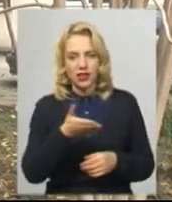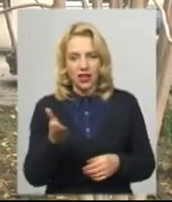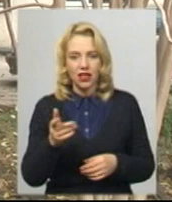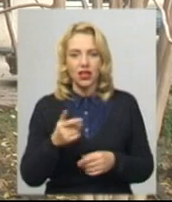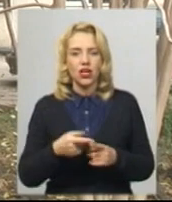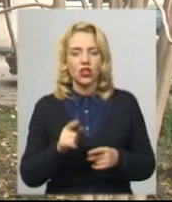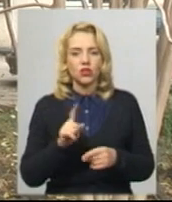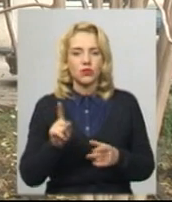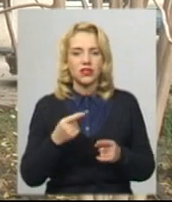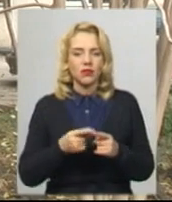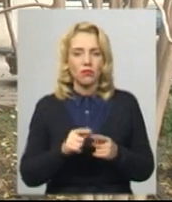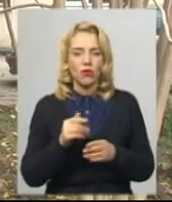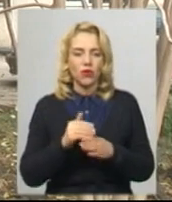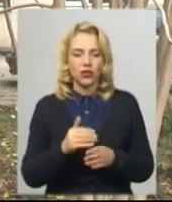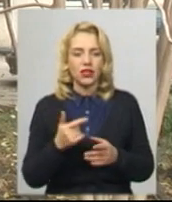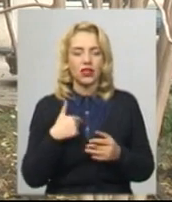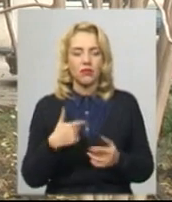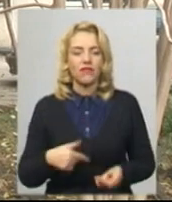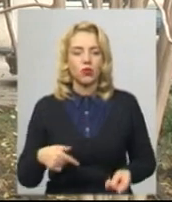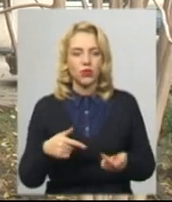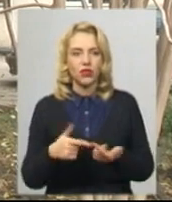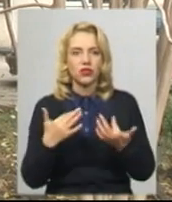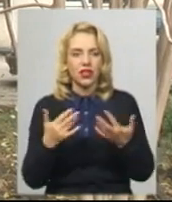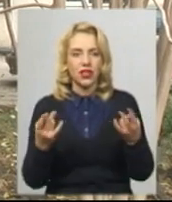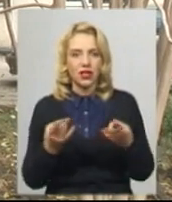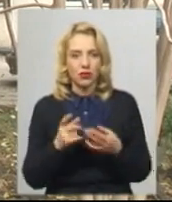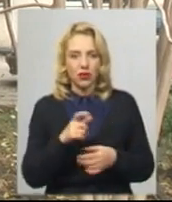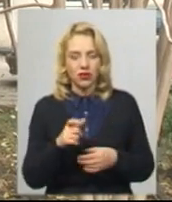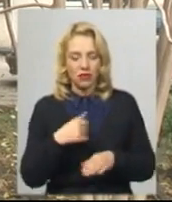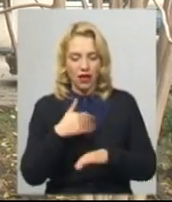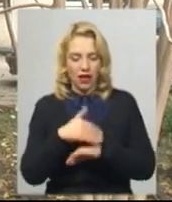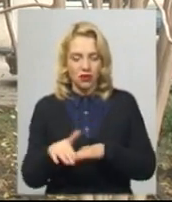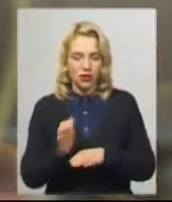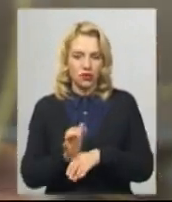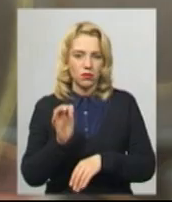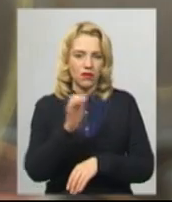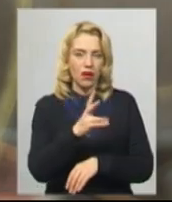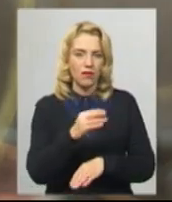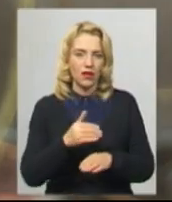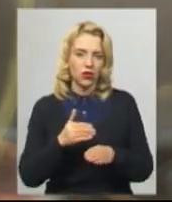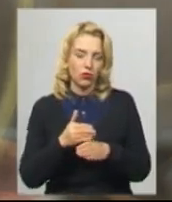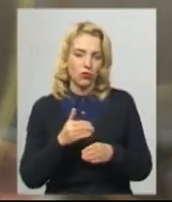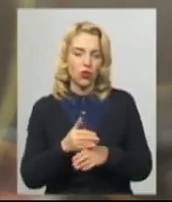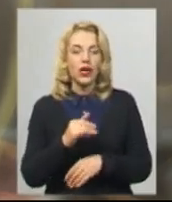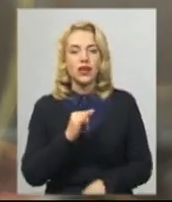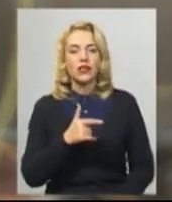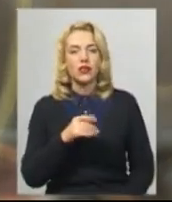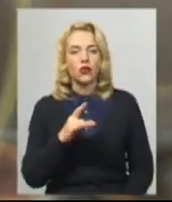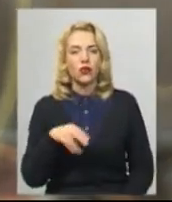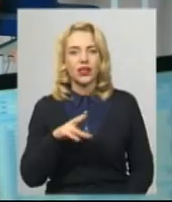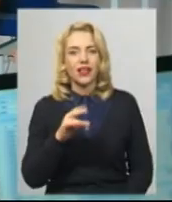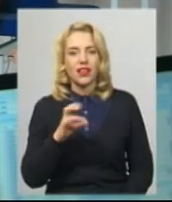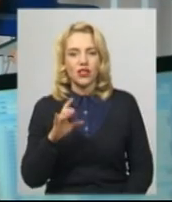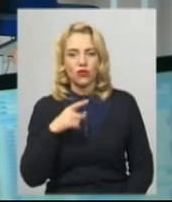відповідно, скільки, скільки потрібно людей, ми адресно їх відправляємо на допомогу. Єгор Денісов додає, кожен може